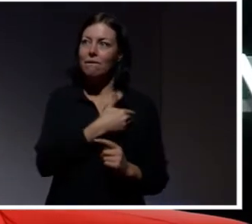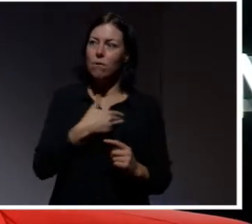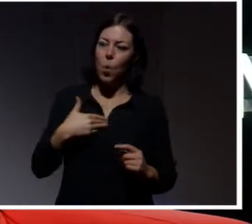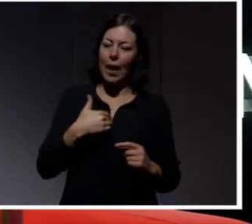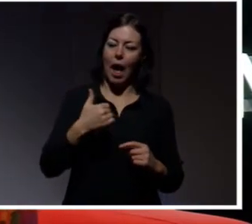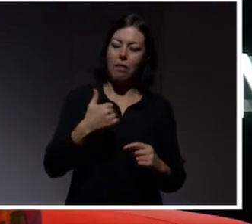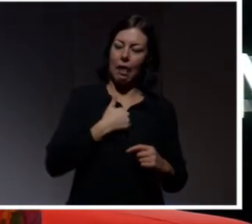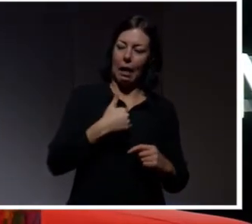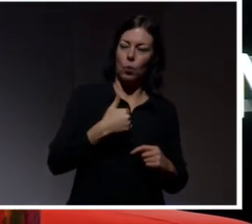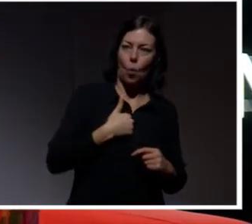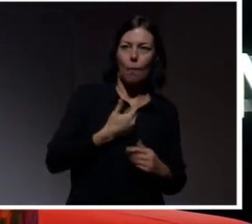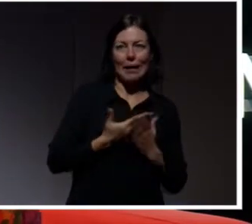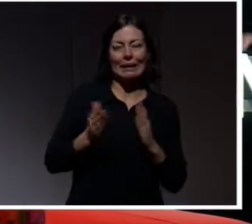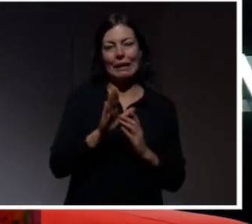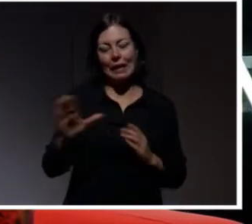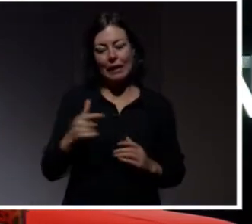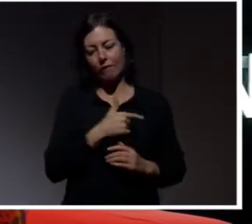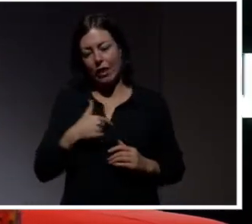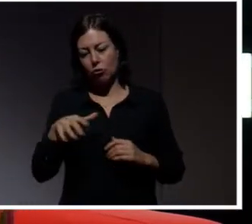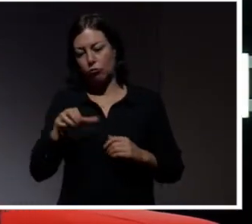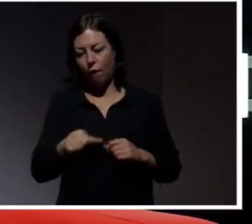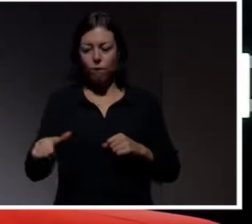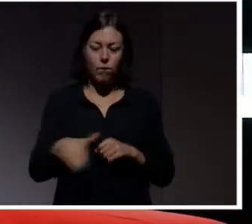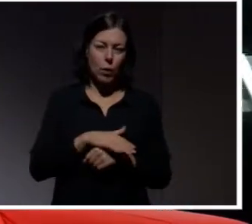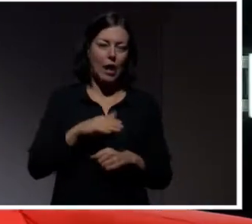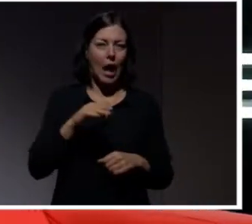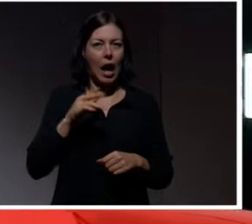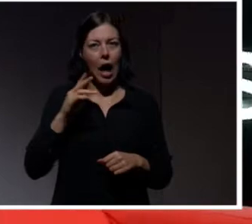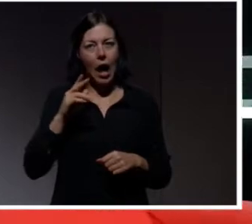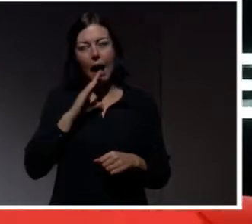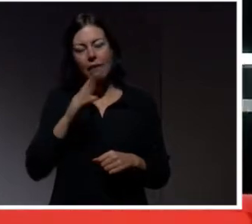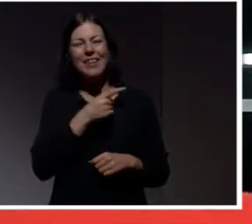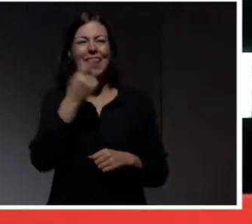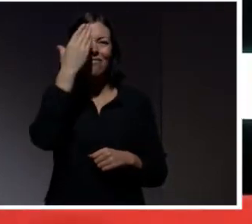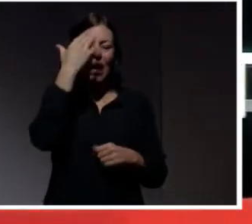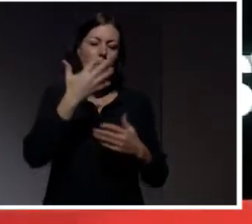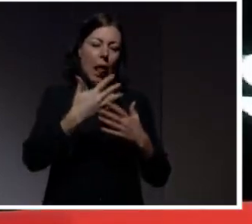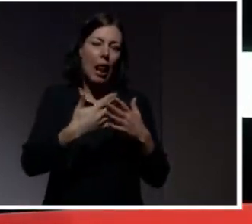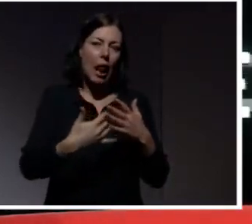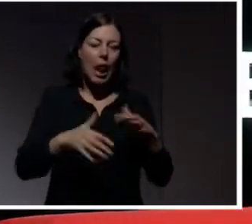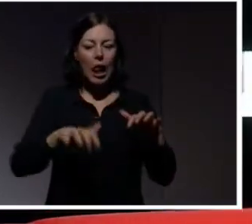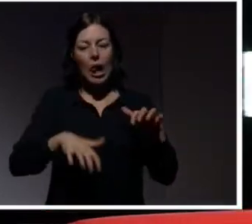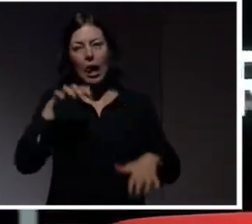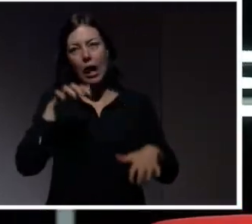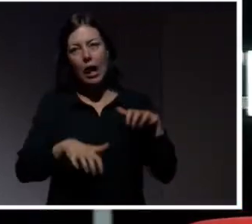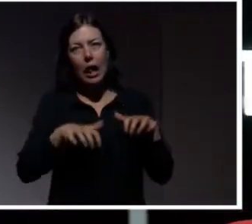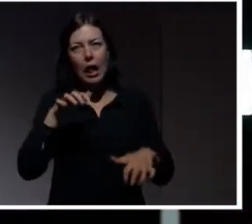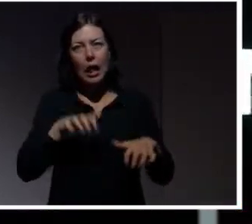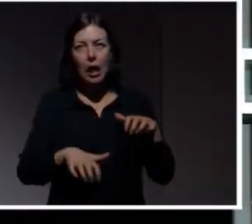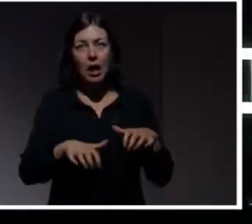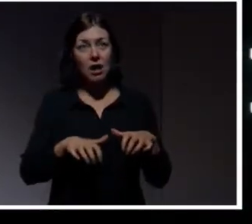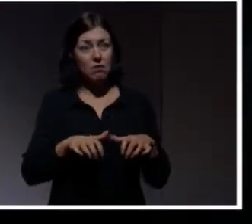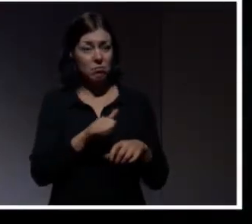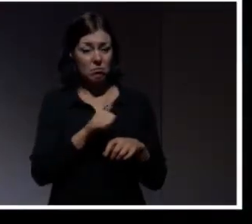och inte deras. Vi tar det här på fullaste allvar. vet så bla bla bla bla bla. Och sen så har de fortfarande inte, bara någon